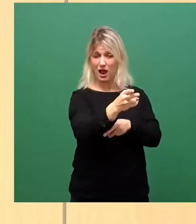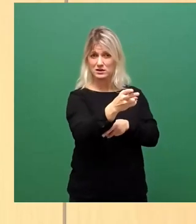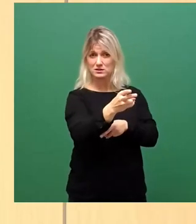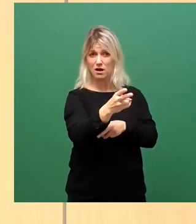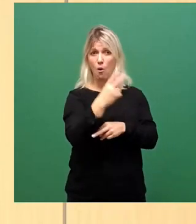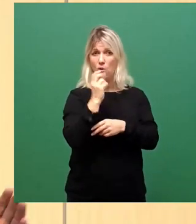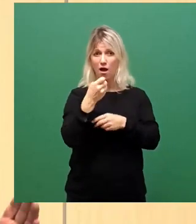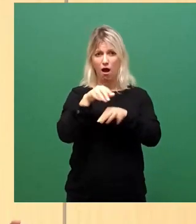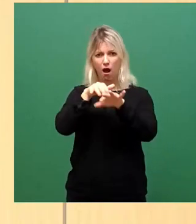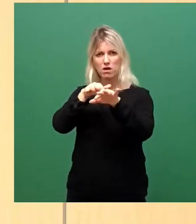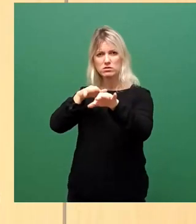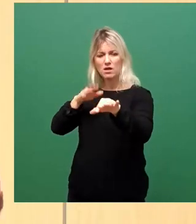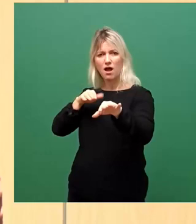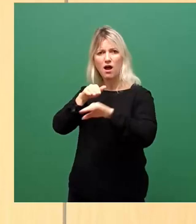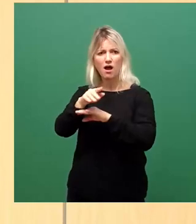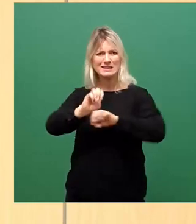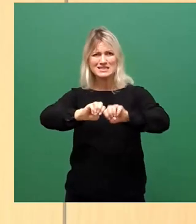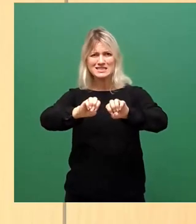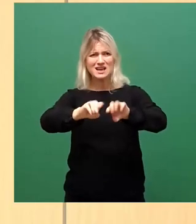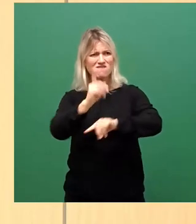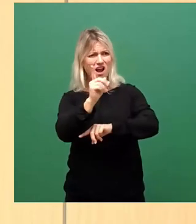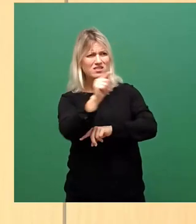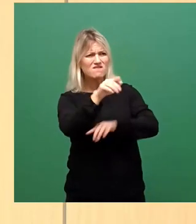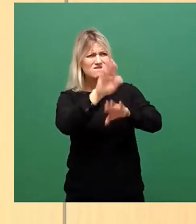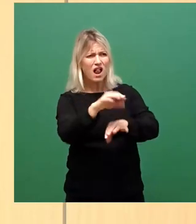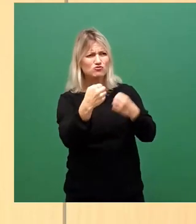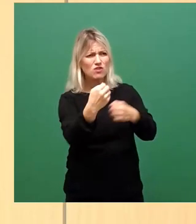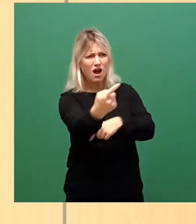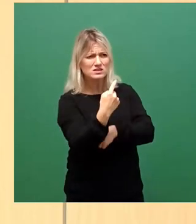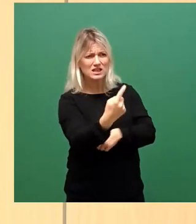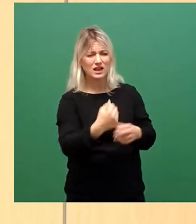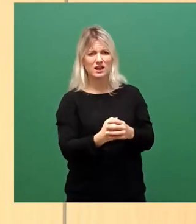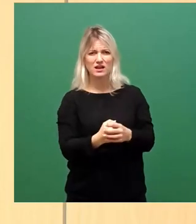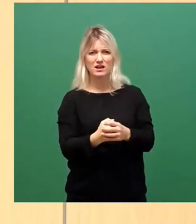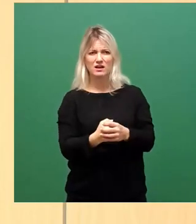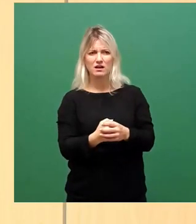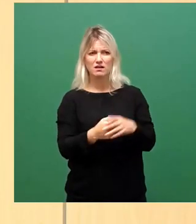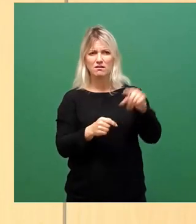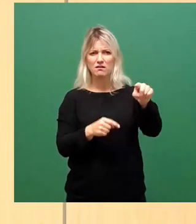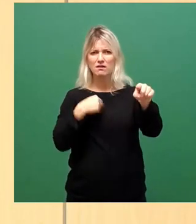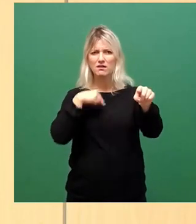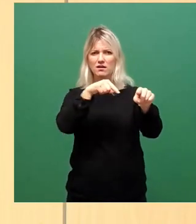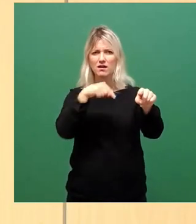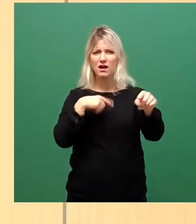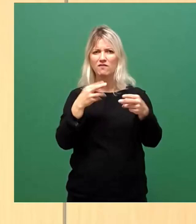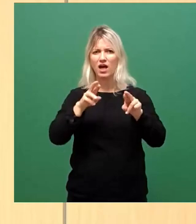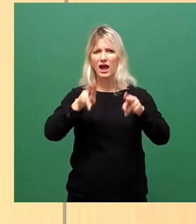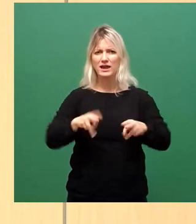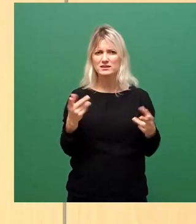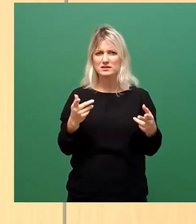den auch noch warnen? Du bist auf der falschen Strecke. Und wenn derjenige, um im Bild zu bleiben,